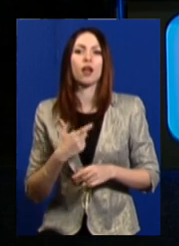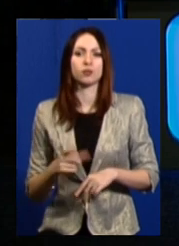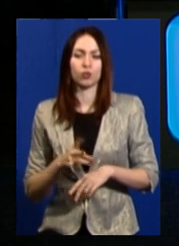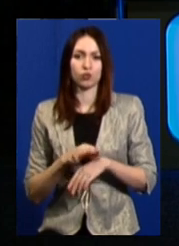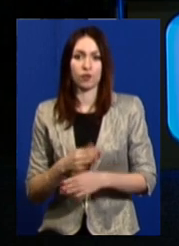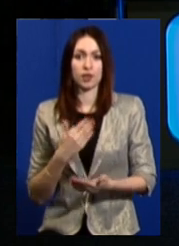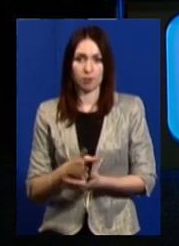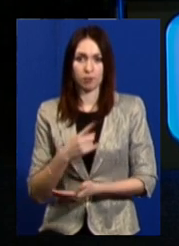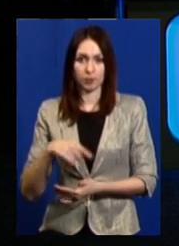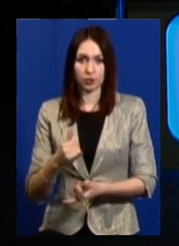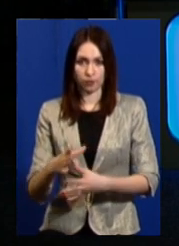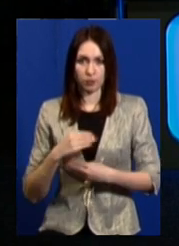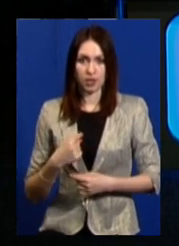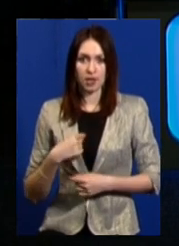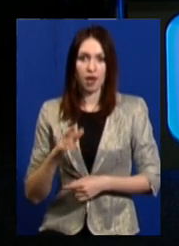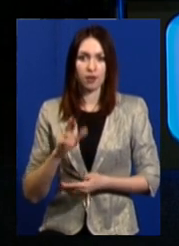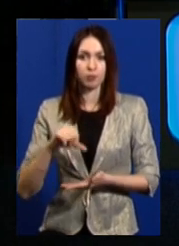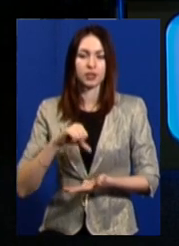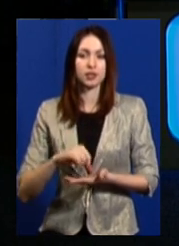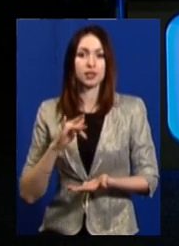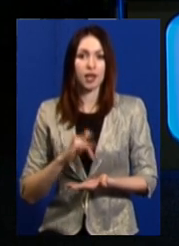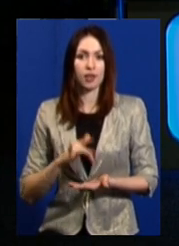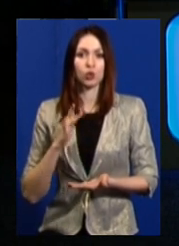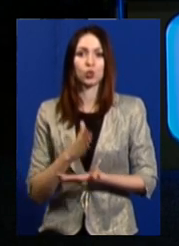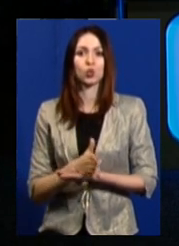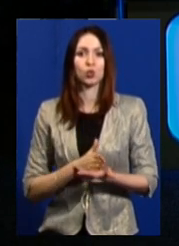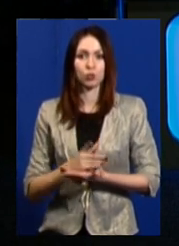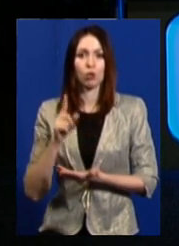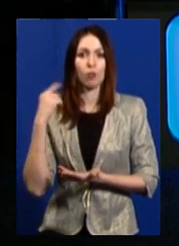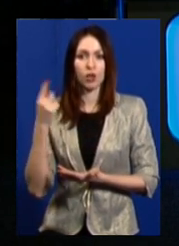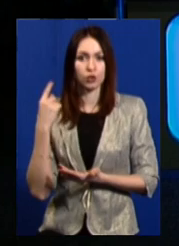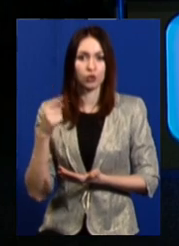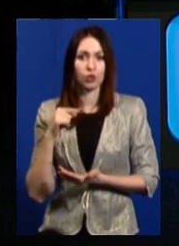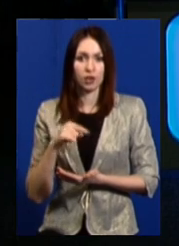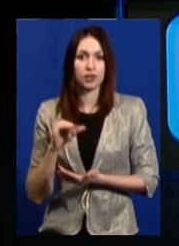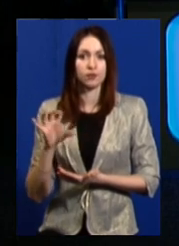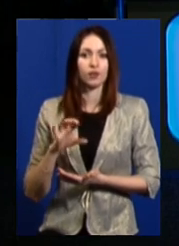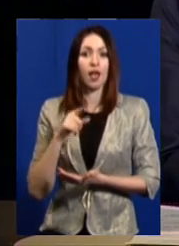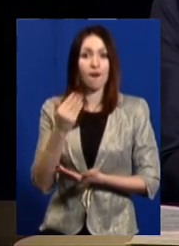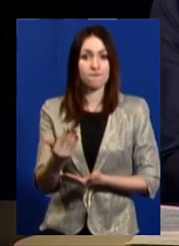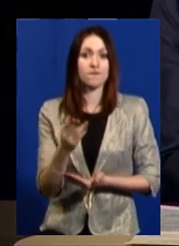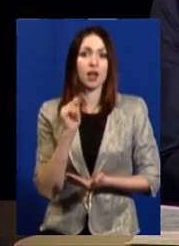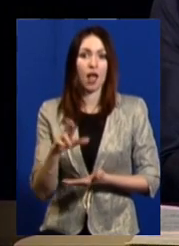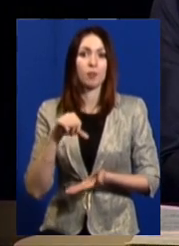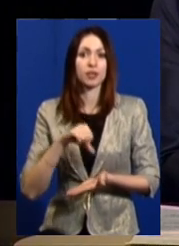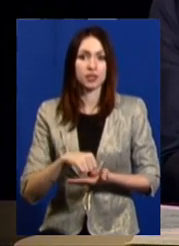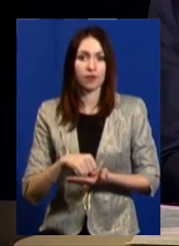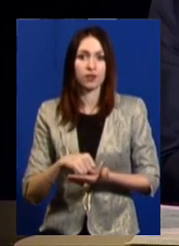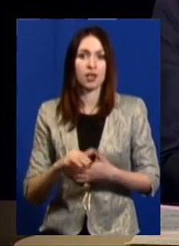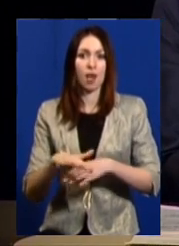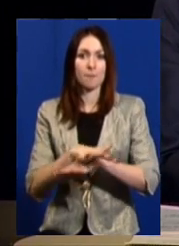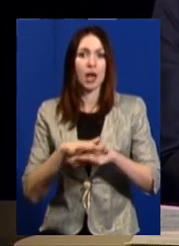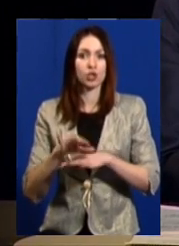вами, я як представник центрів, служби, власне, Світлана Віталіївна, а ви як представник засобів